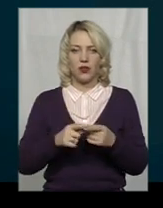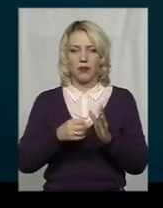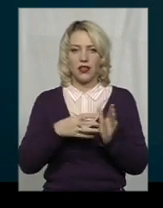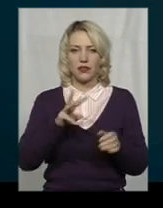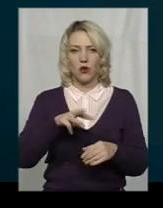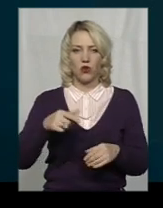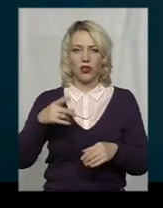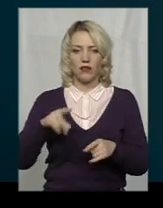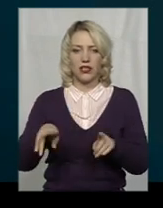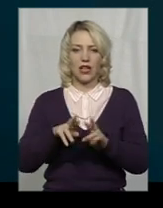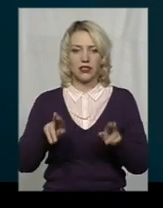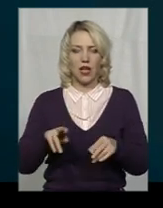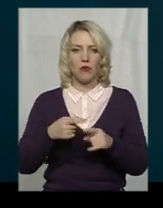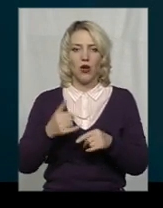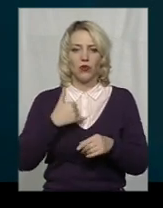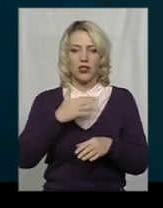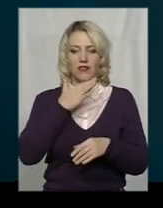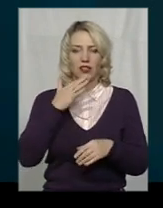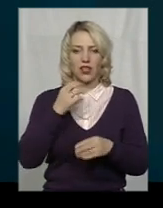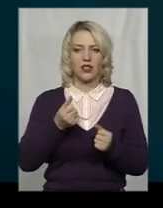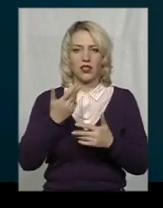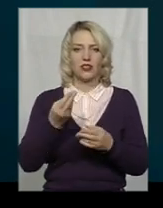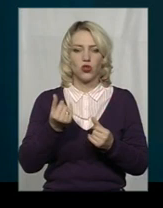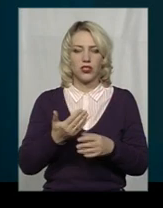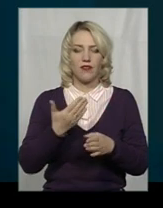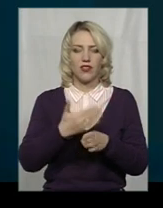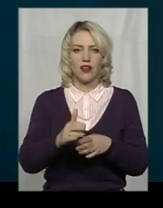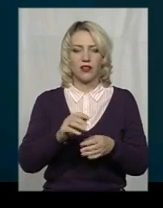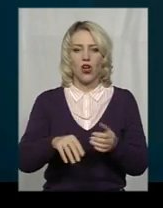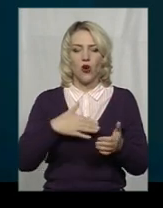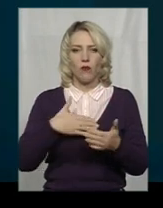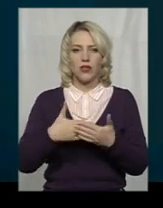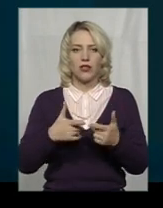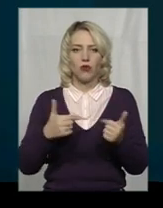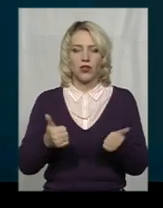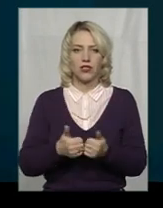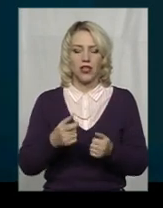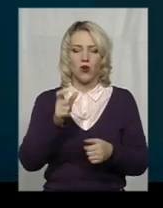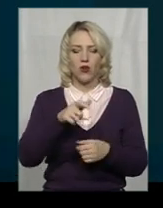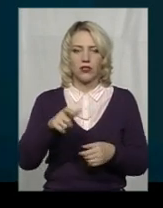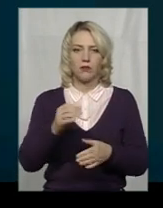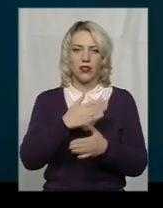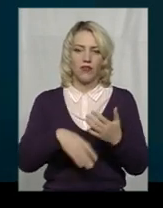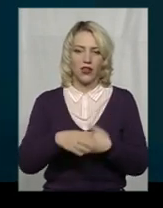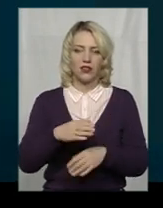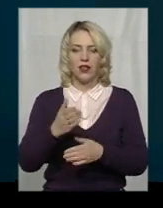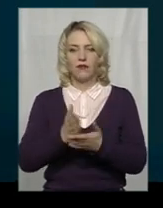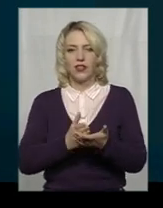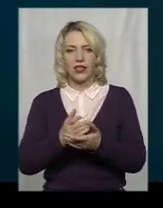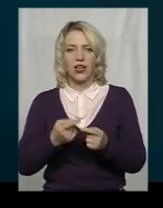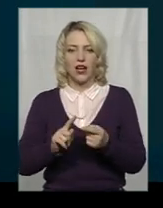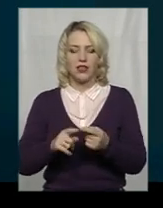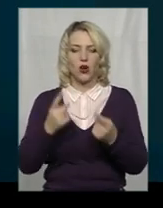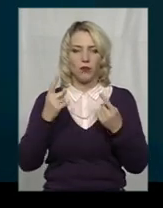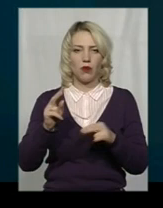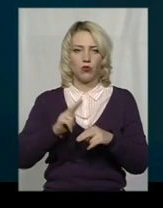грн. І так само немала кількість грошей, де громадським організаціям, осіб з інвалідністю, ветеранів. По капітальному